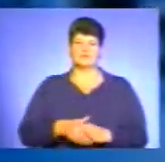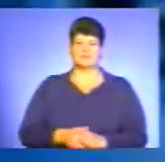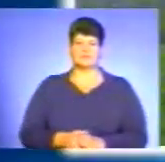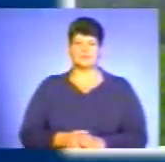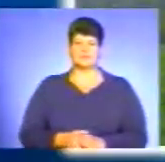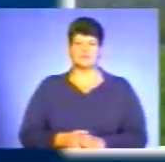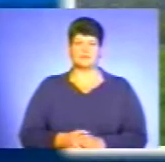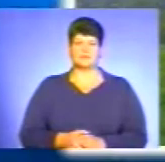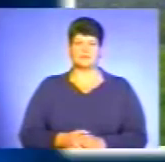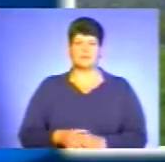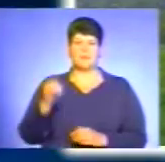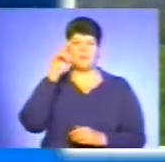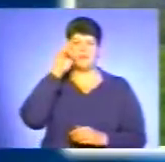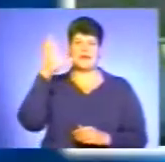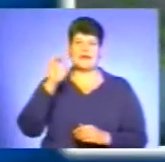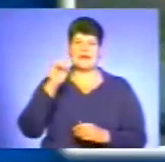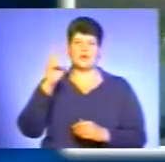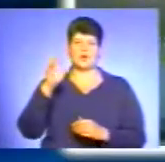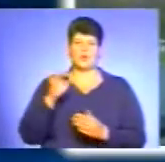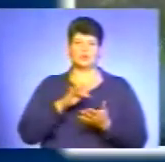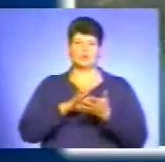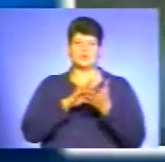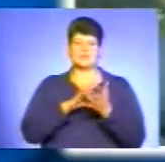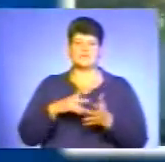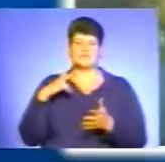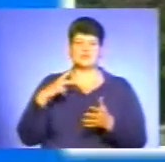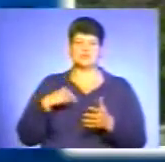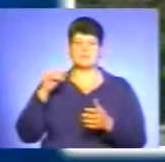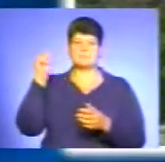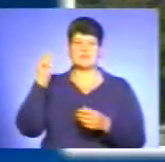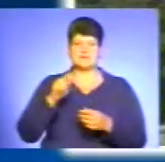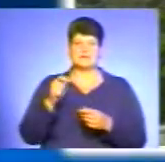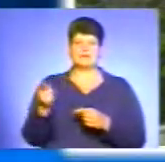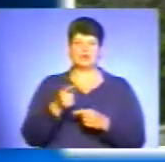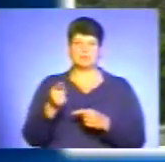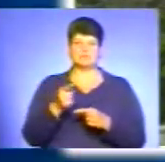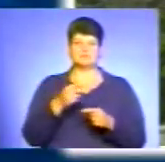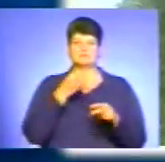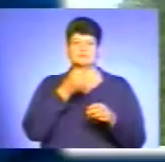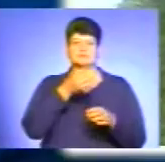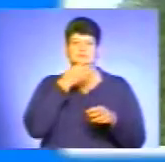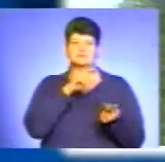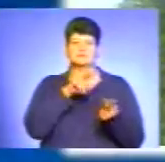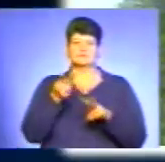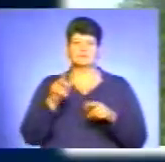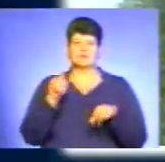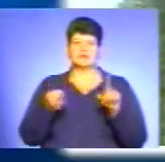Популярний екотуризм. Французи приїжджатимуть на Тернопільщину милуватися рідкісними птахами.